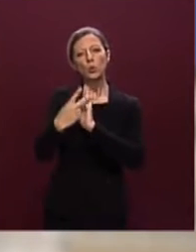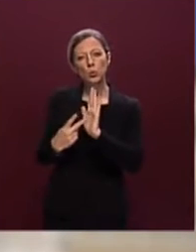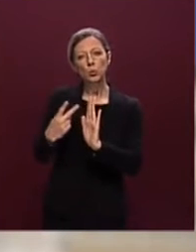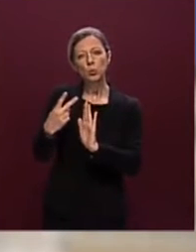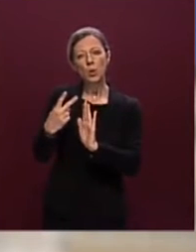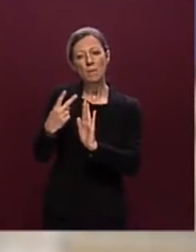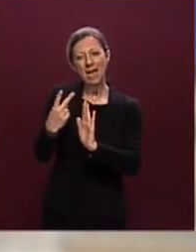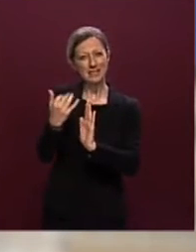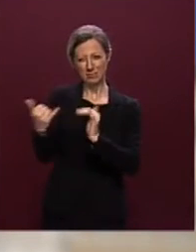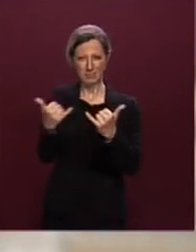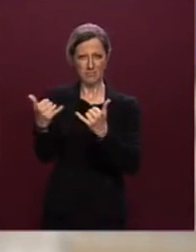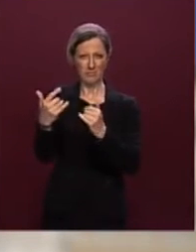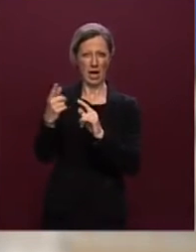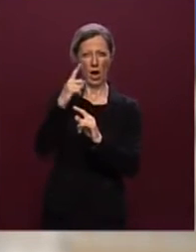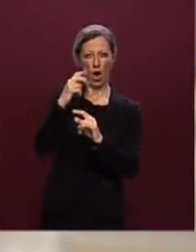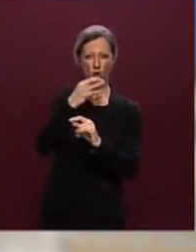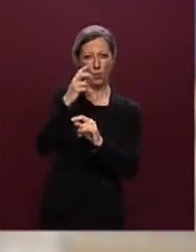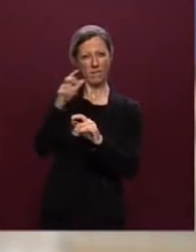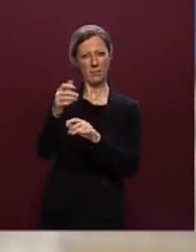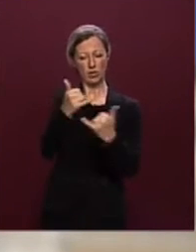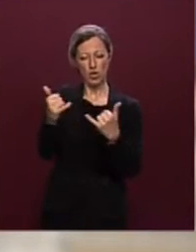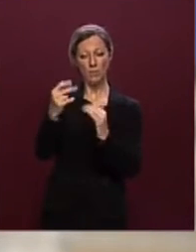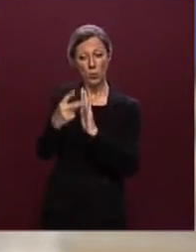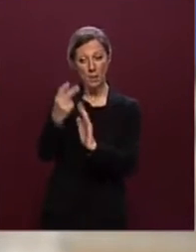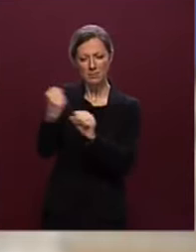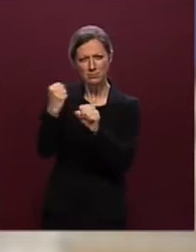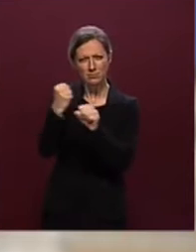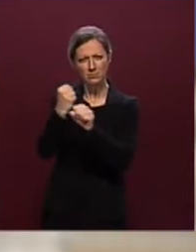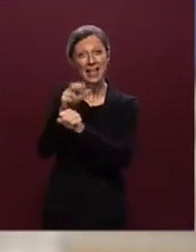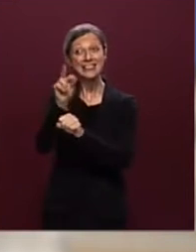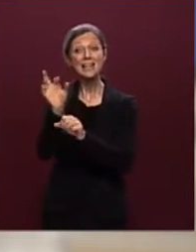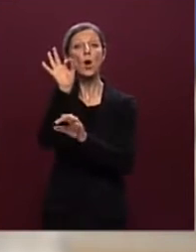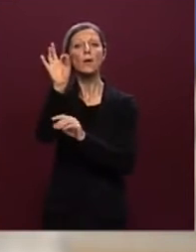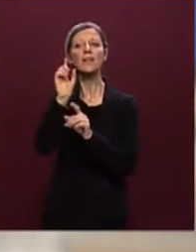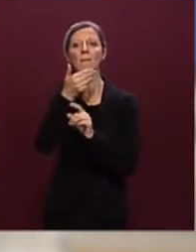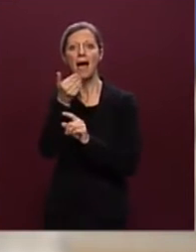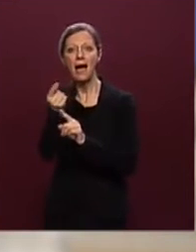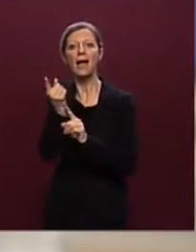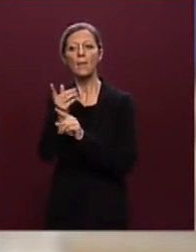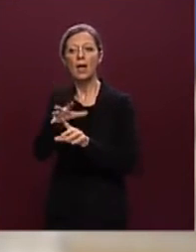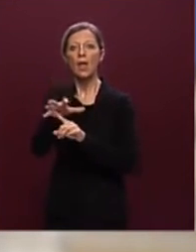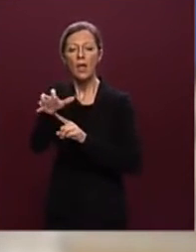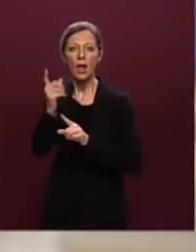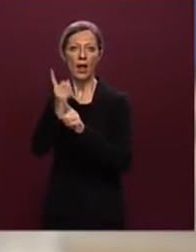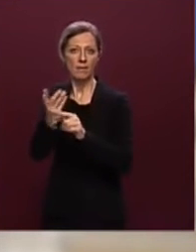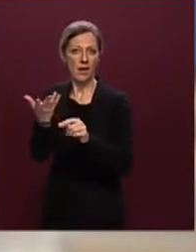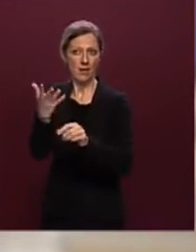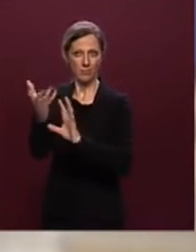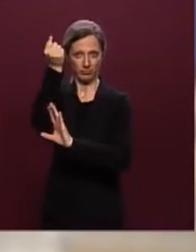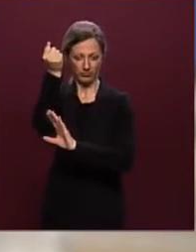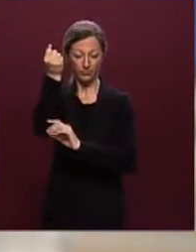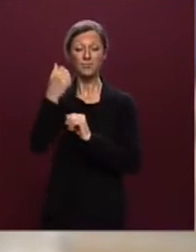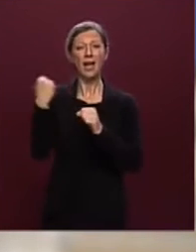conclusivi dell'anno al raggiungimento dei 30 obiettivi che dovevano essere ancora perseguiti. In questo lavoro,